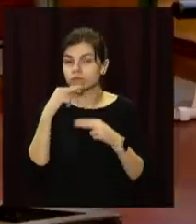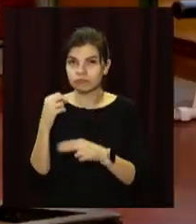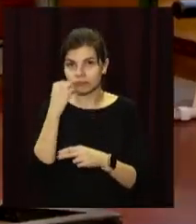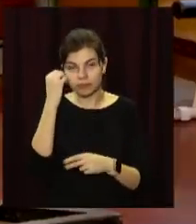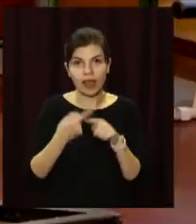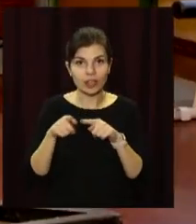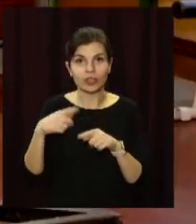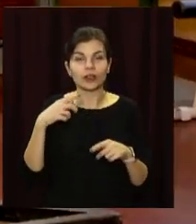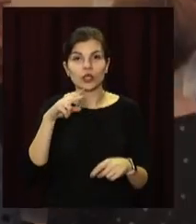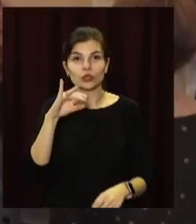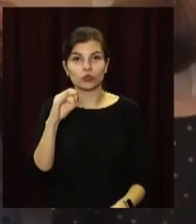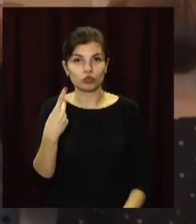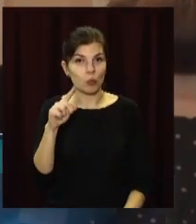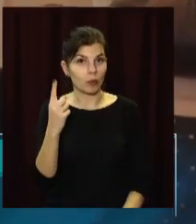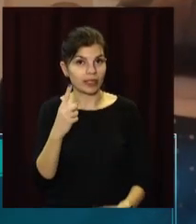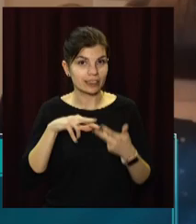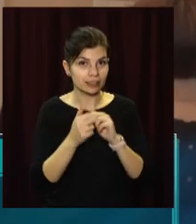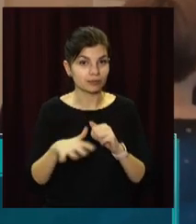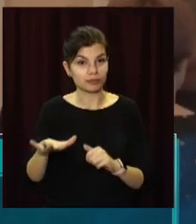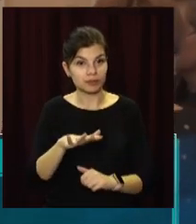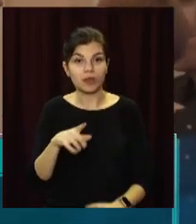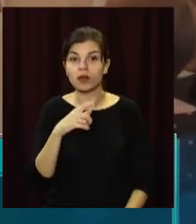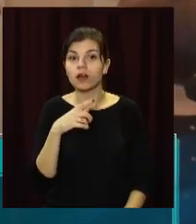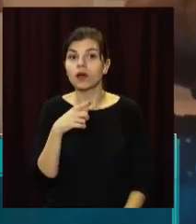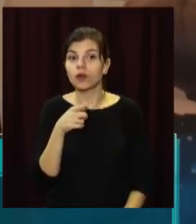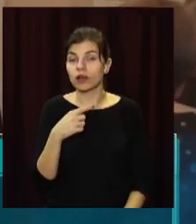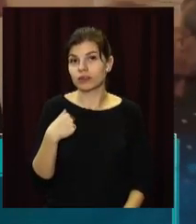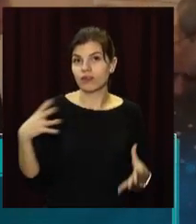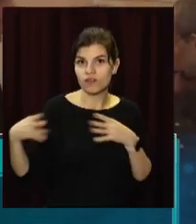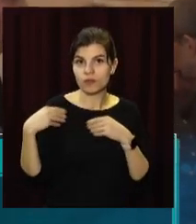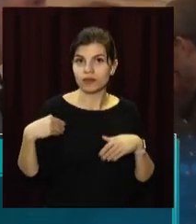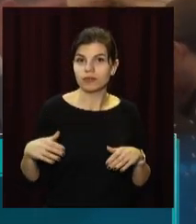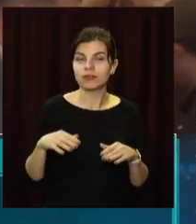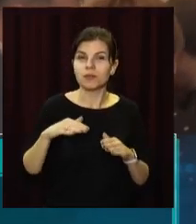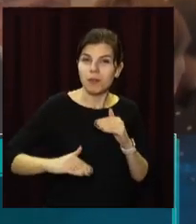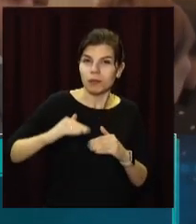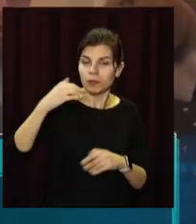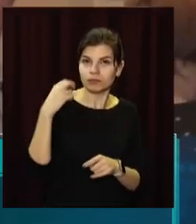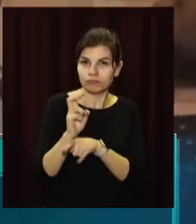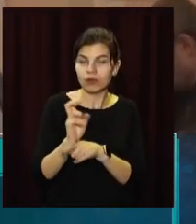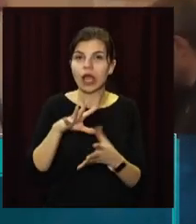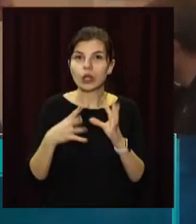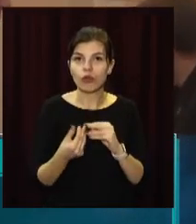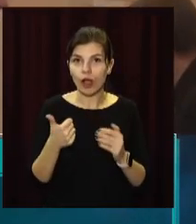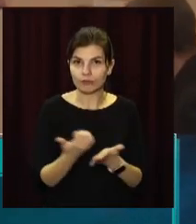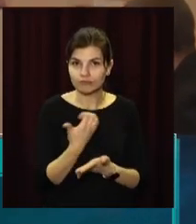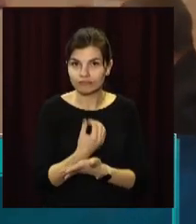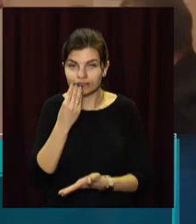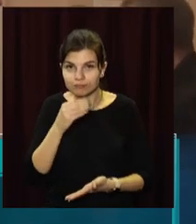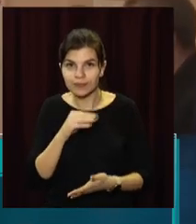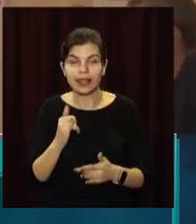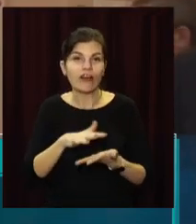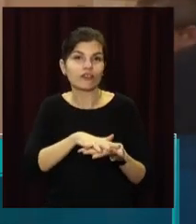'янський Дю США номер один. «Ця школа дала мене дуже багато, тому що з нею я рос, з нею я показував свої найкращі результати. І